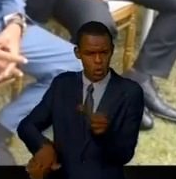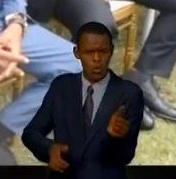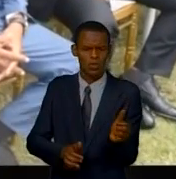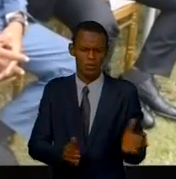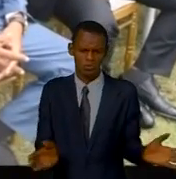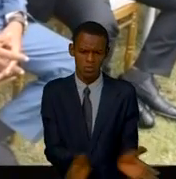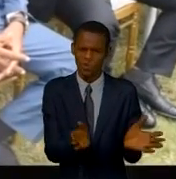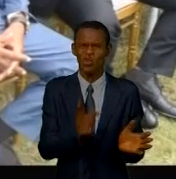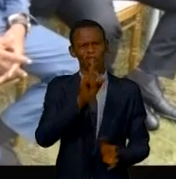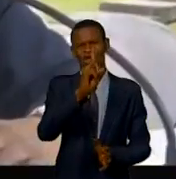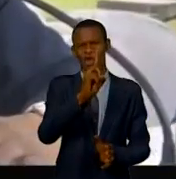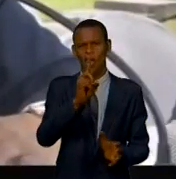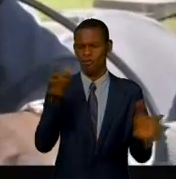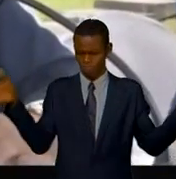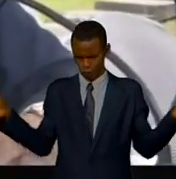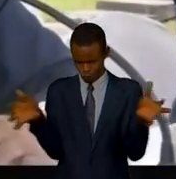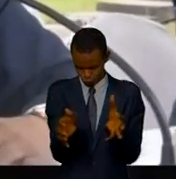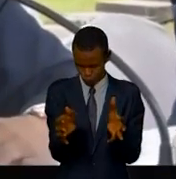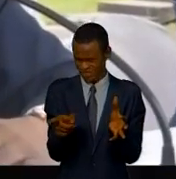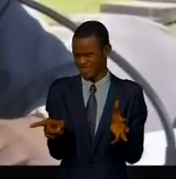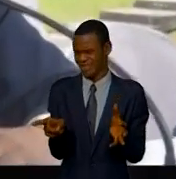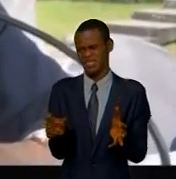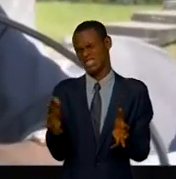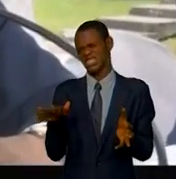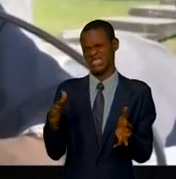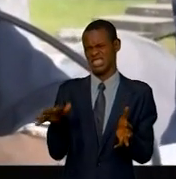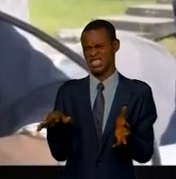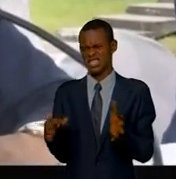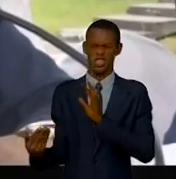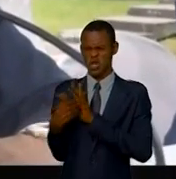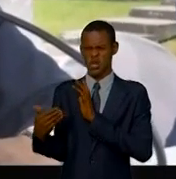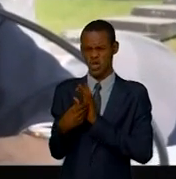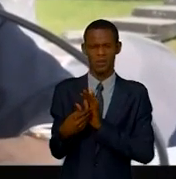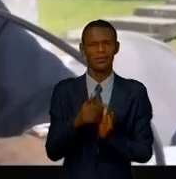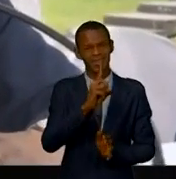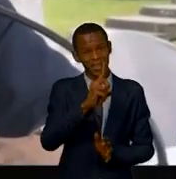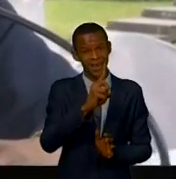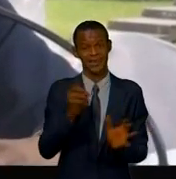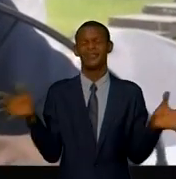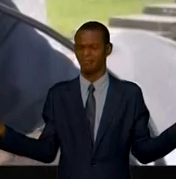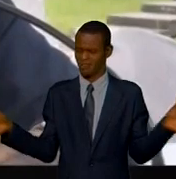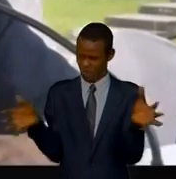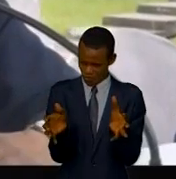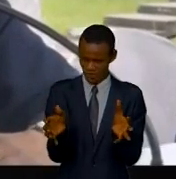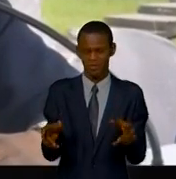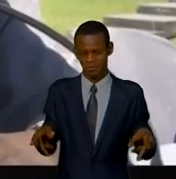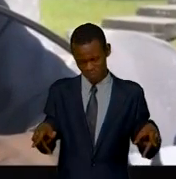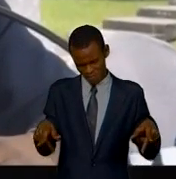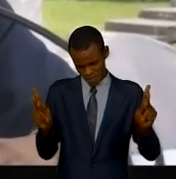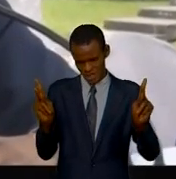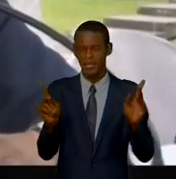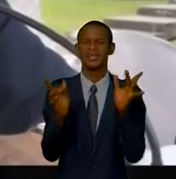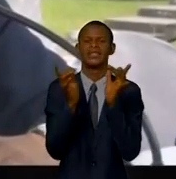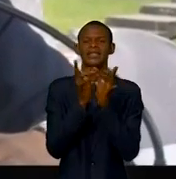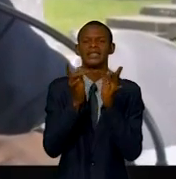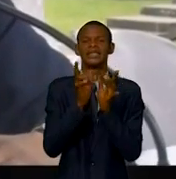qu'elles diffuseraient des informations d'une certaine nature. Et donc, nous n'avons pas peur de la vérité, comme l dit le chef de l